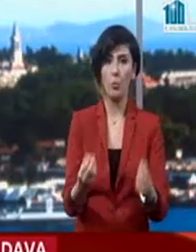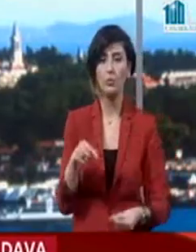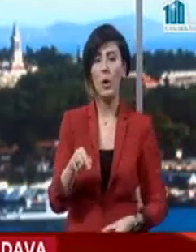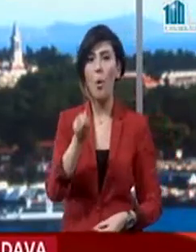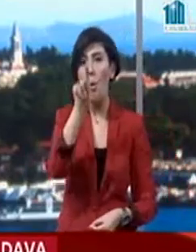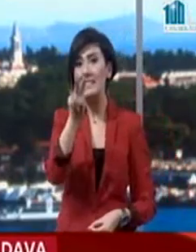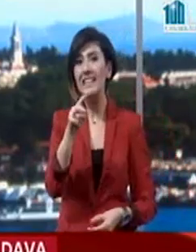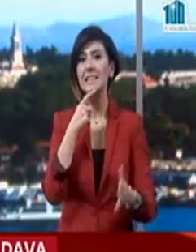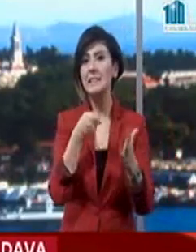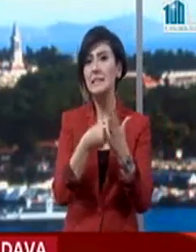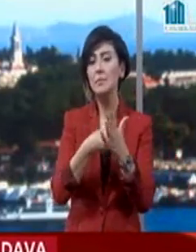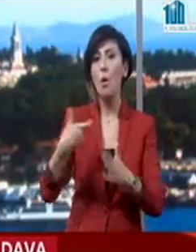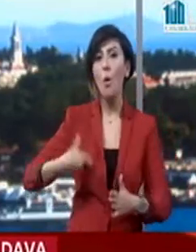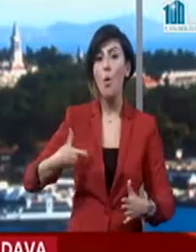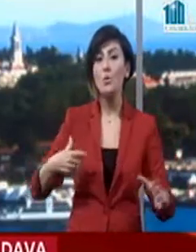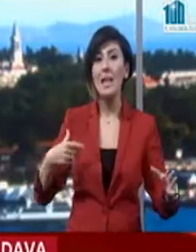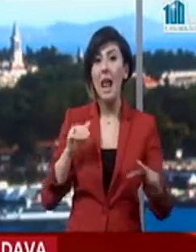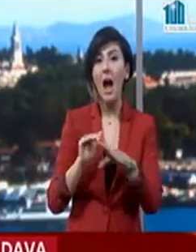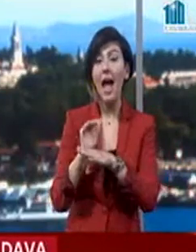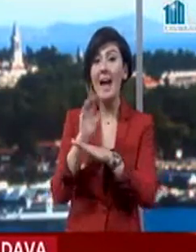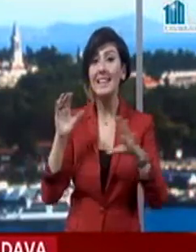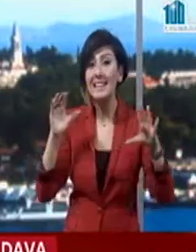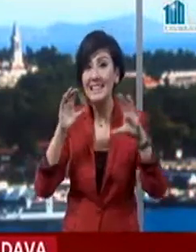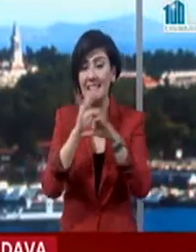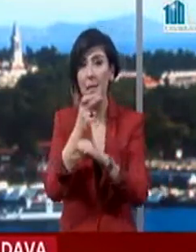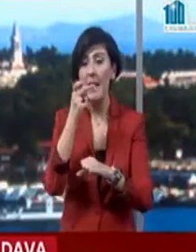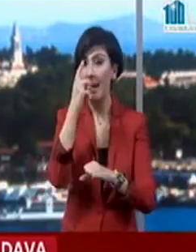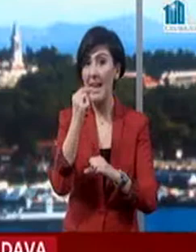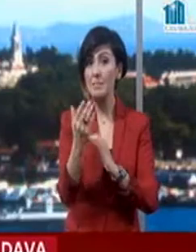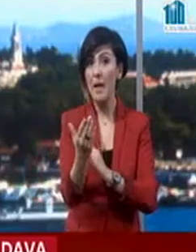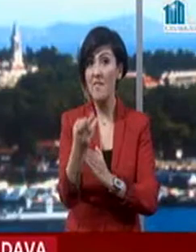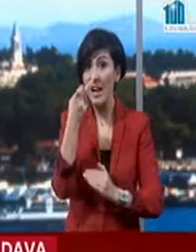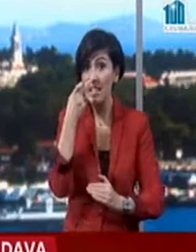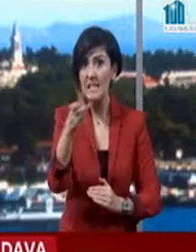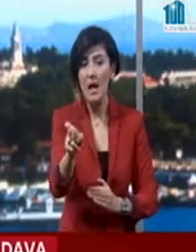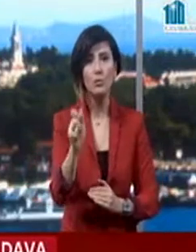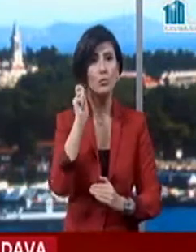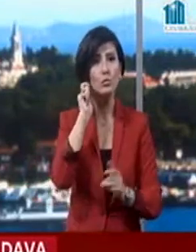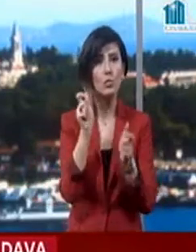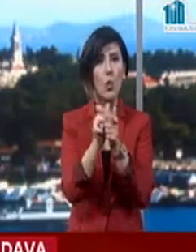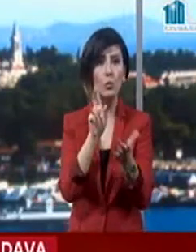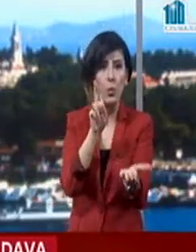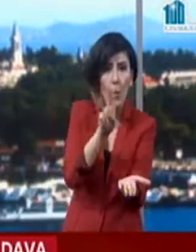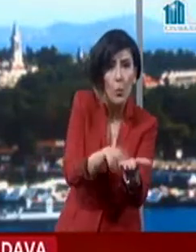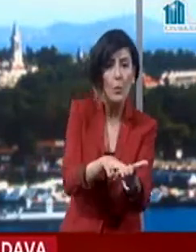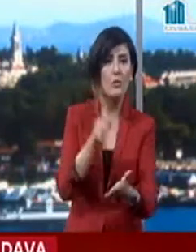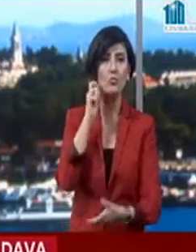isim özel hayatın gizliliğini ihlal, resmi evrakta sahtecilik, suç örgütüne üye olmaktan suçlanıyorlardı.